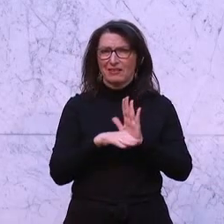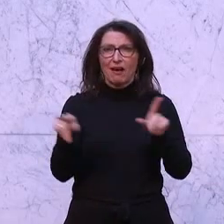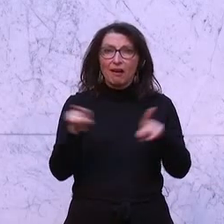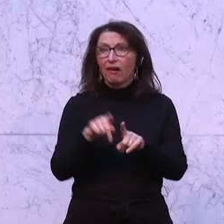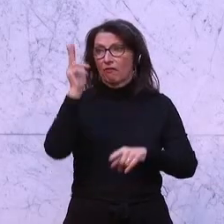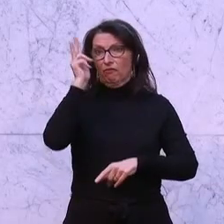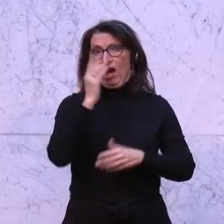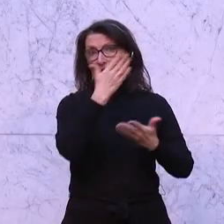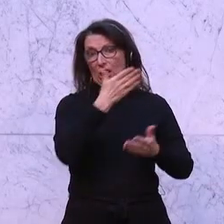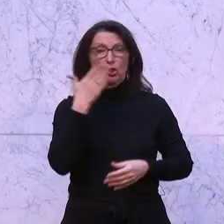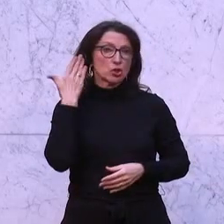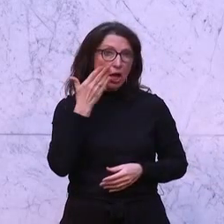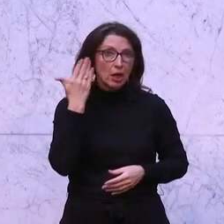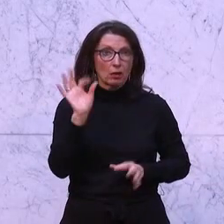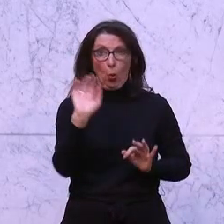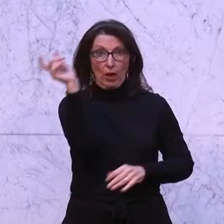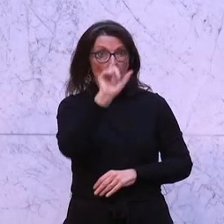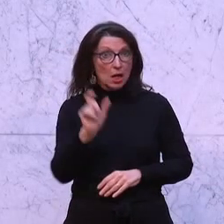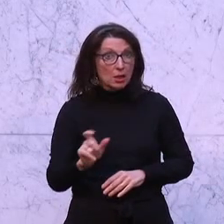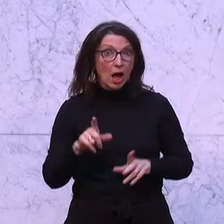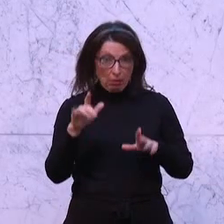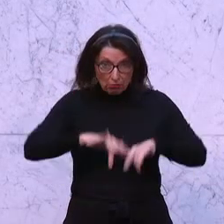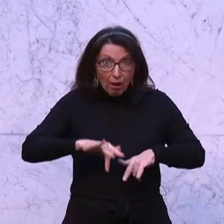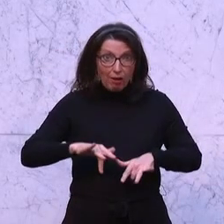Frankreich, in Tschechien oder auch in Italien passieren.